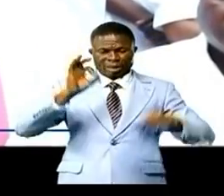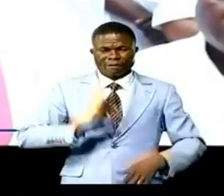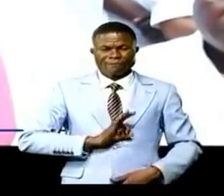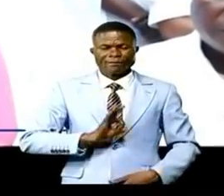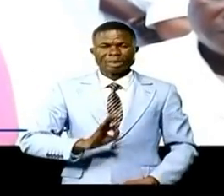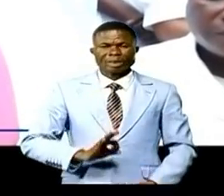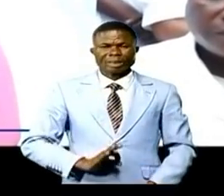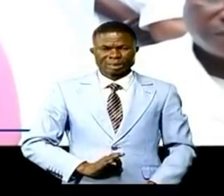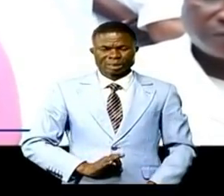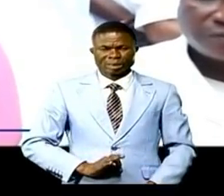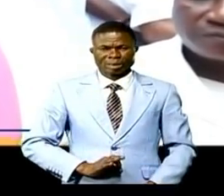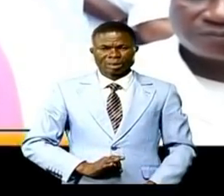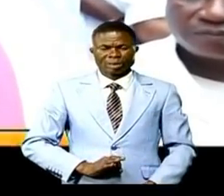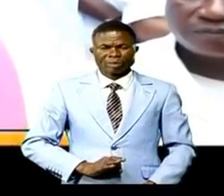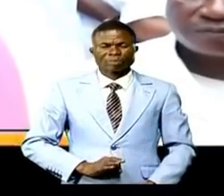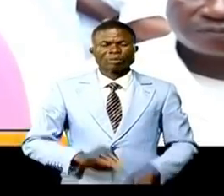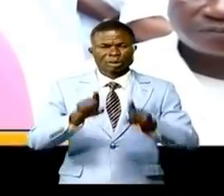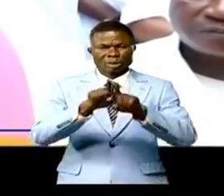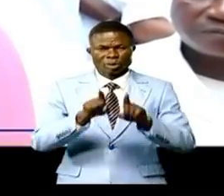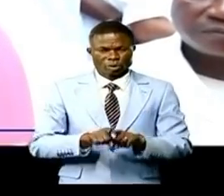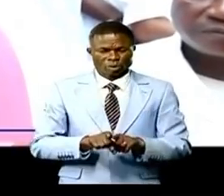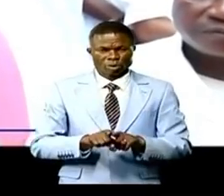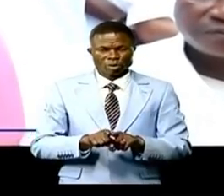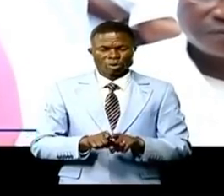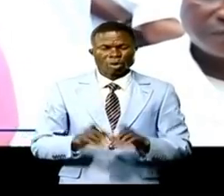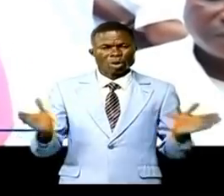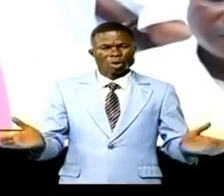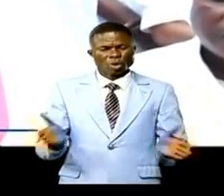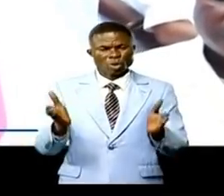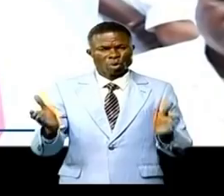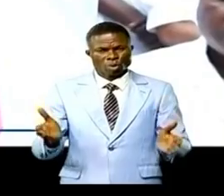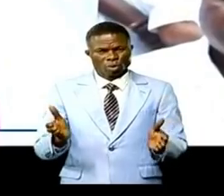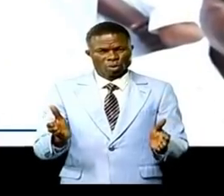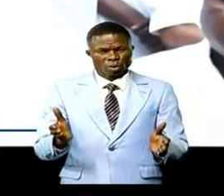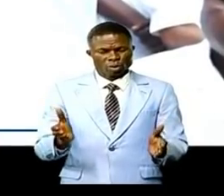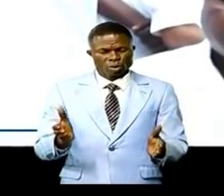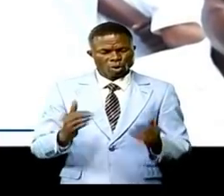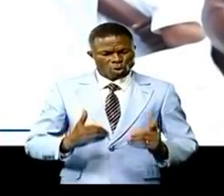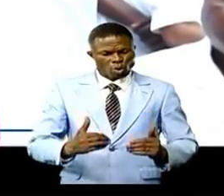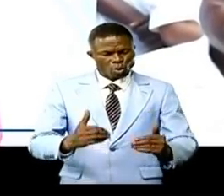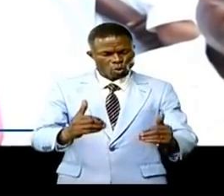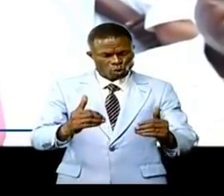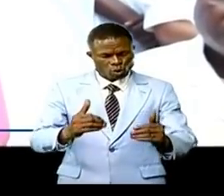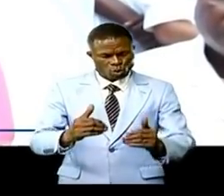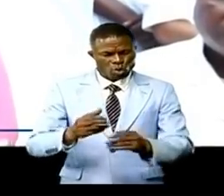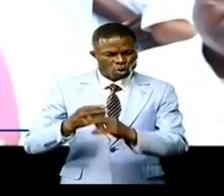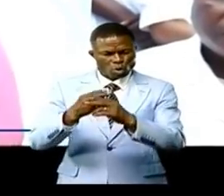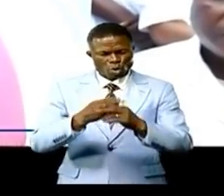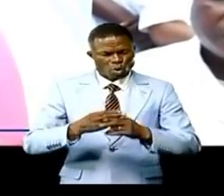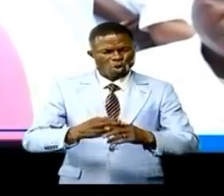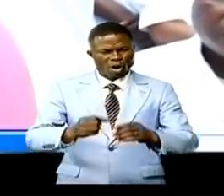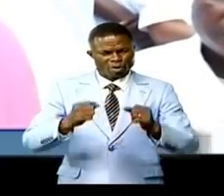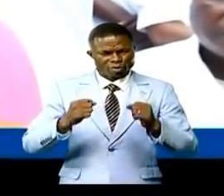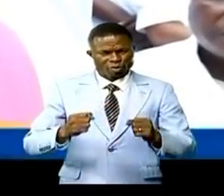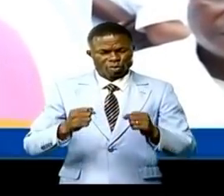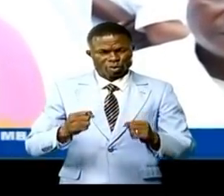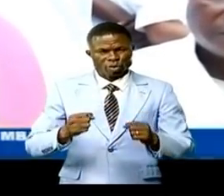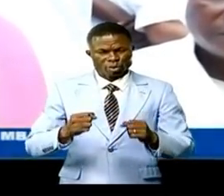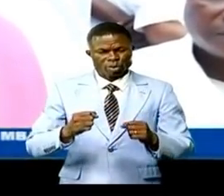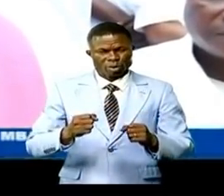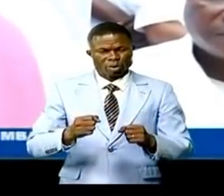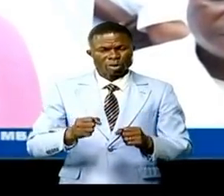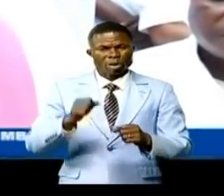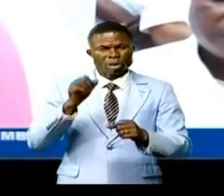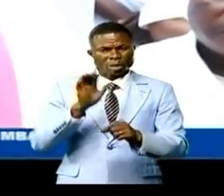Chilombo. Et l'encourageons à continuer en toute quiétude son œuvre